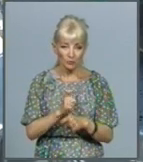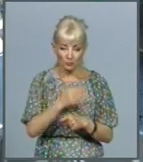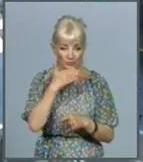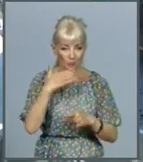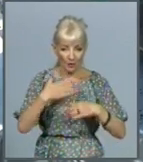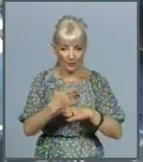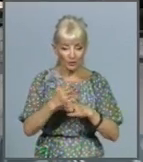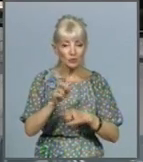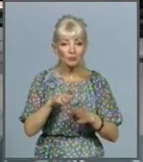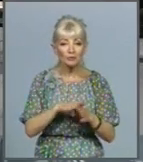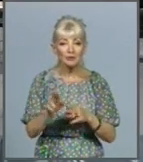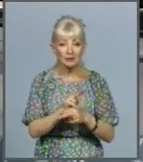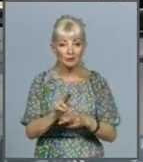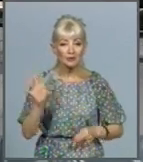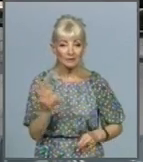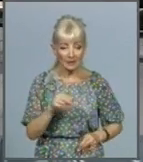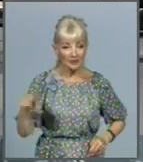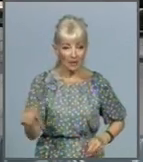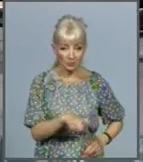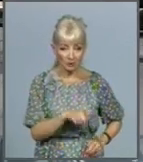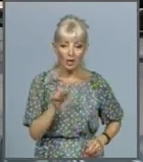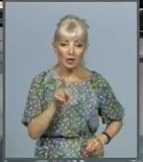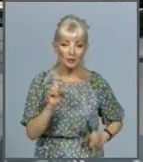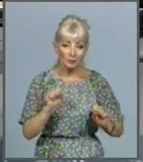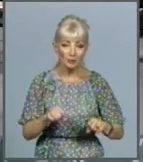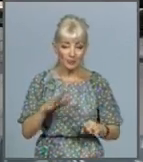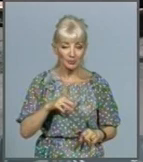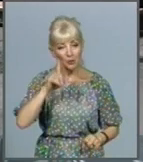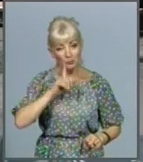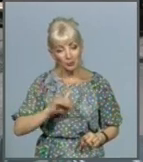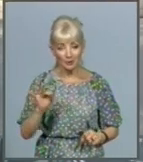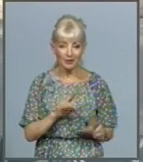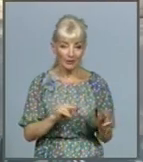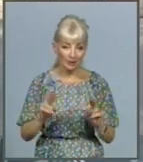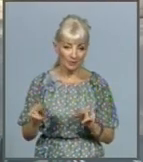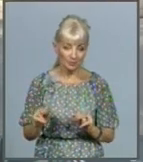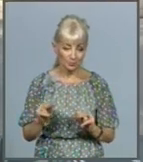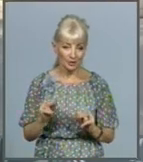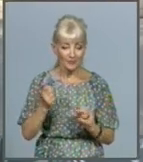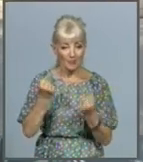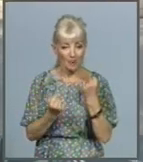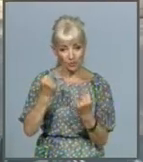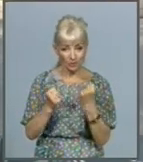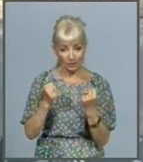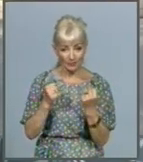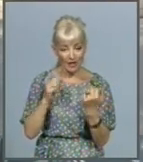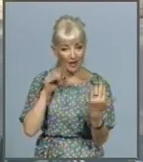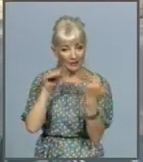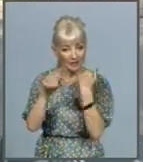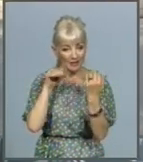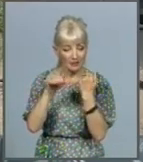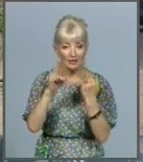практично всієї дороги, щоб можна було по неї удобно і благополучно двигатися всьому транспорту. Проте на час асфальтування без